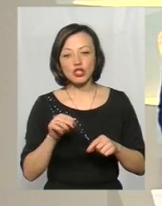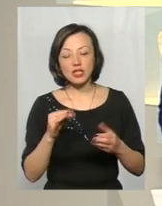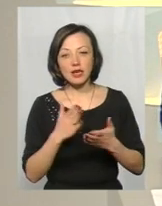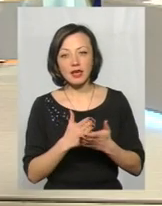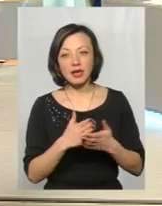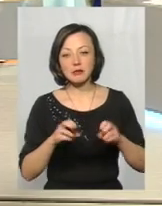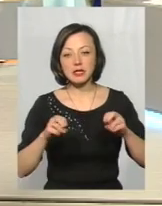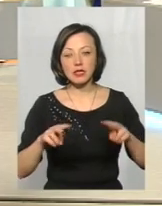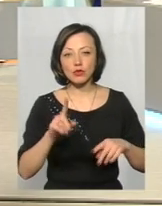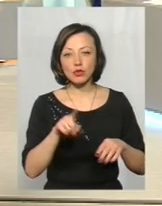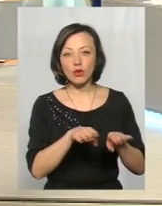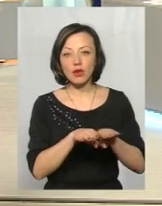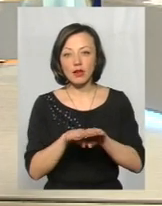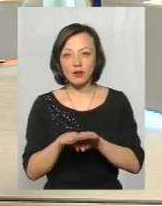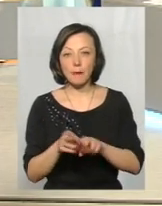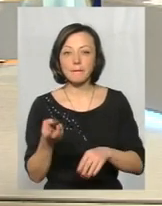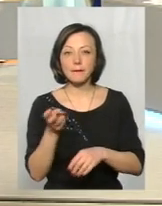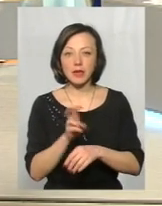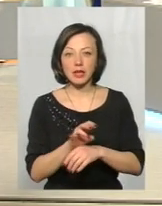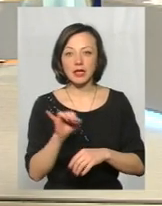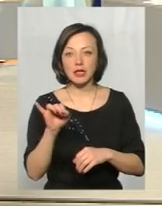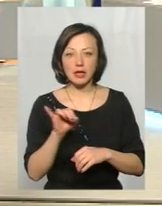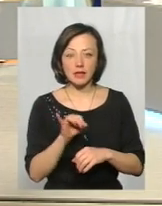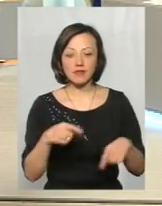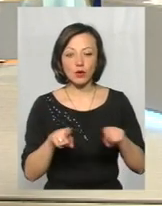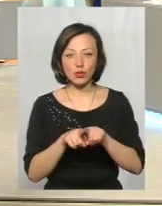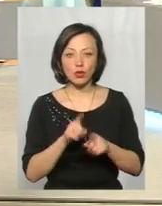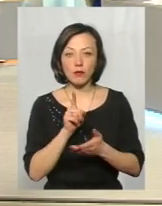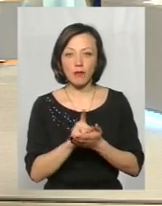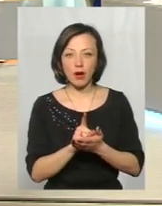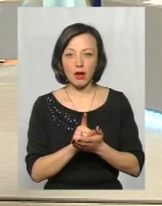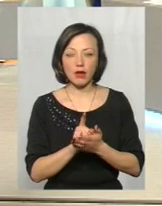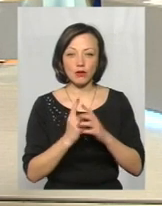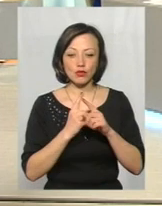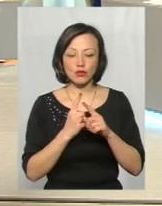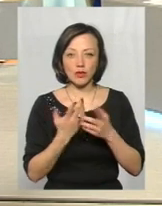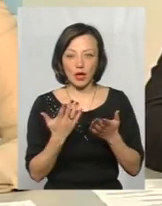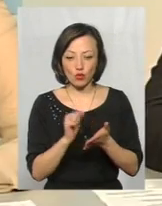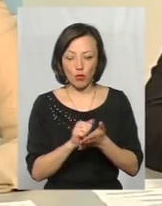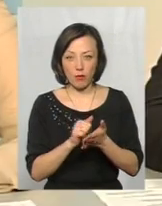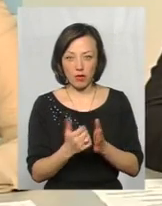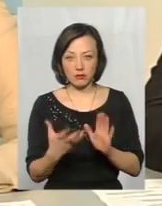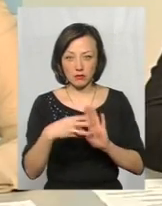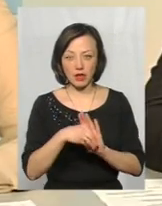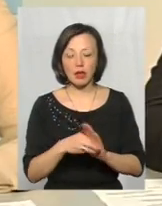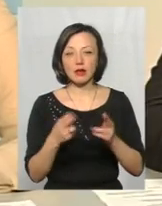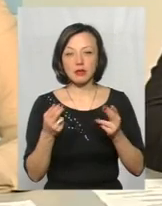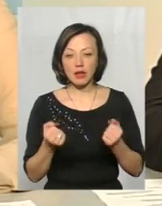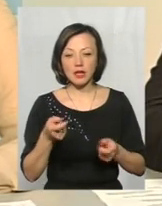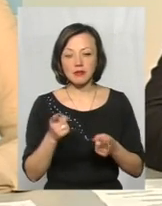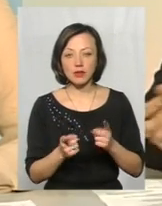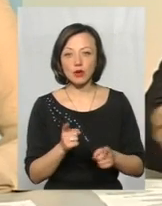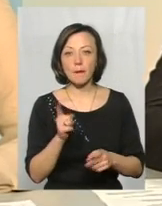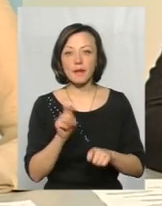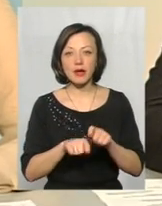такого рівня, які могли б прийти і все одно це ж має супроводжувати з якимось документом? Звісно ж, перевірялися і роботи